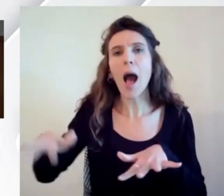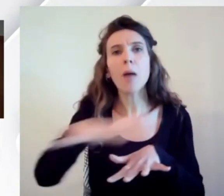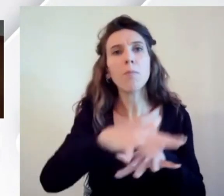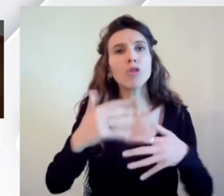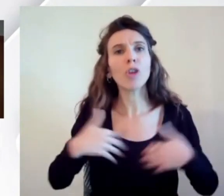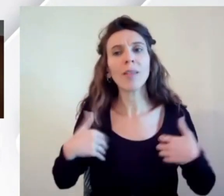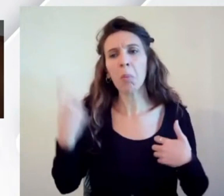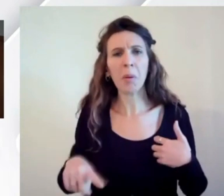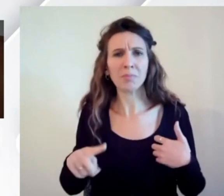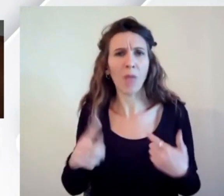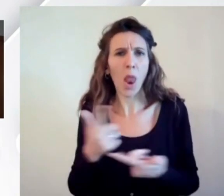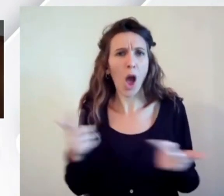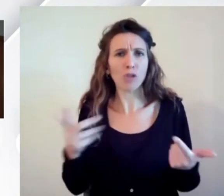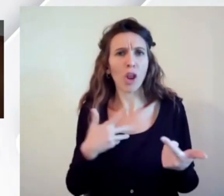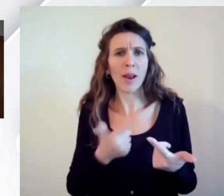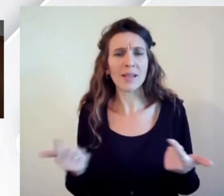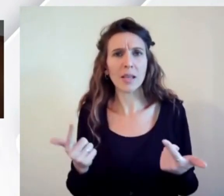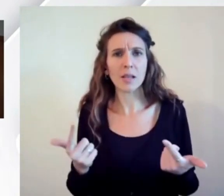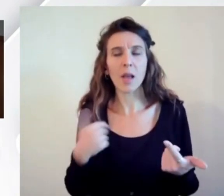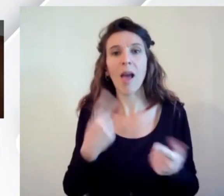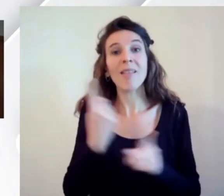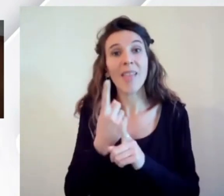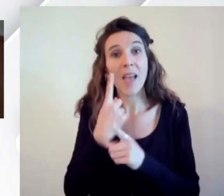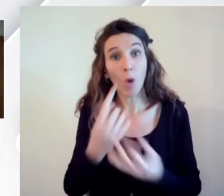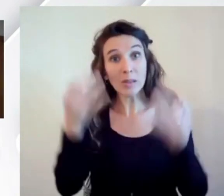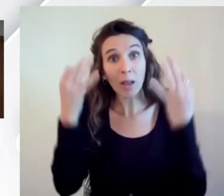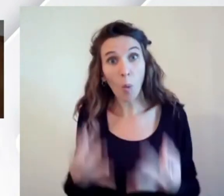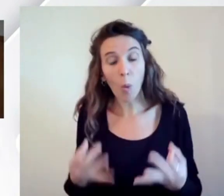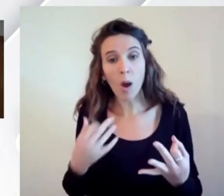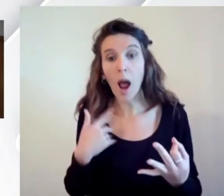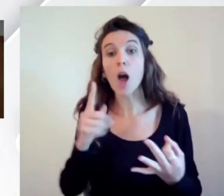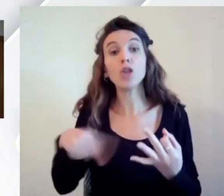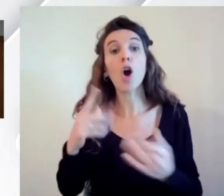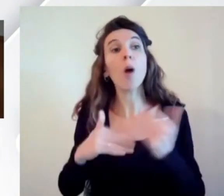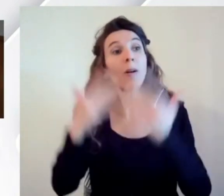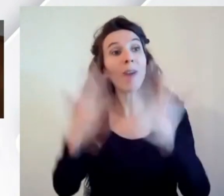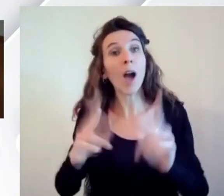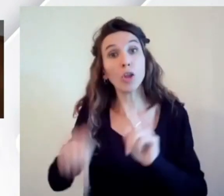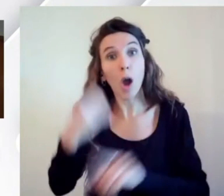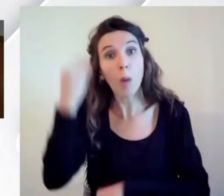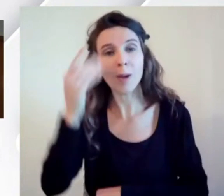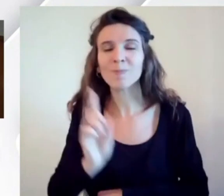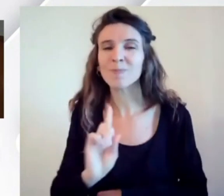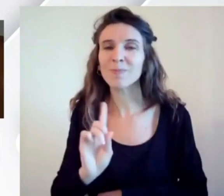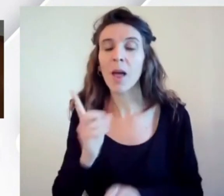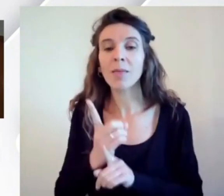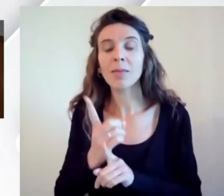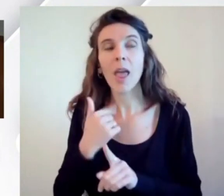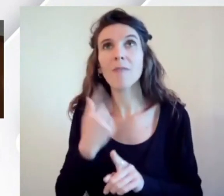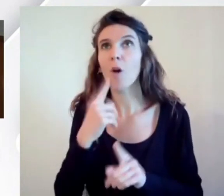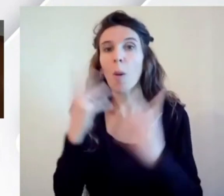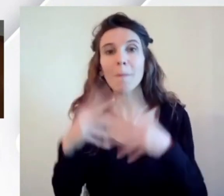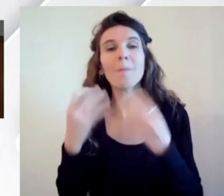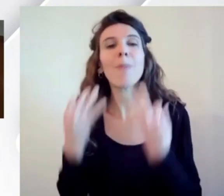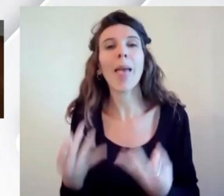una cosa devo farla sicura non ci posso pensare quando l già costruita. Se devo farla efficiente non ci